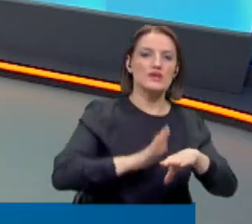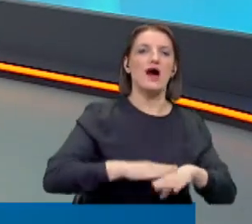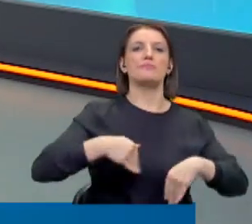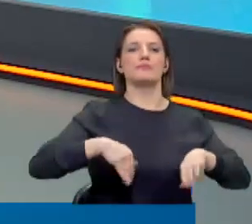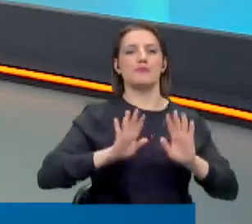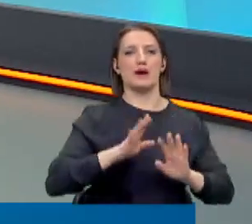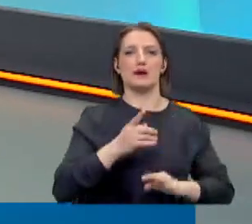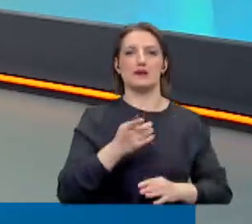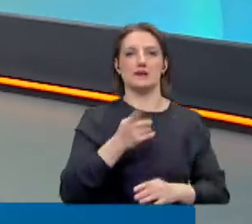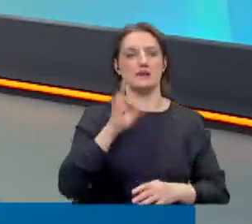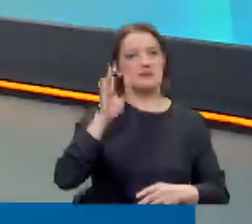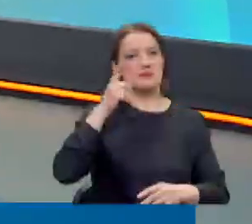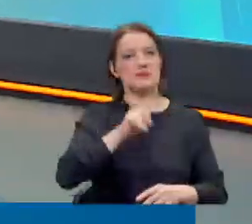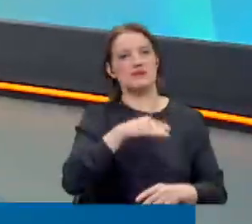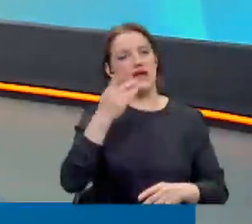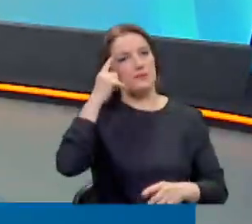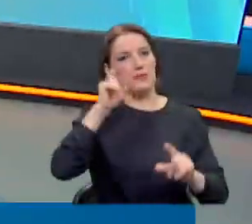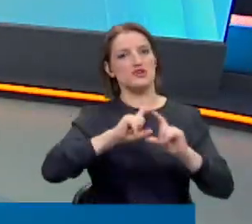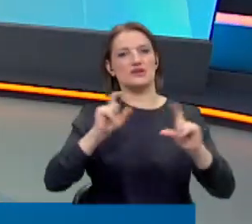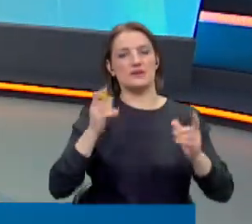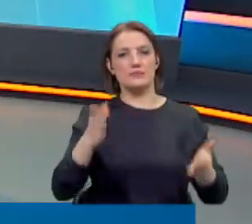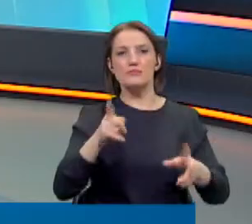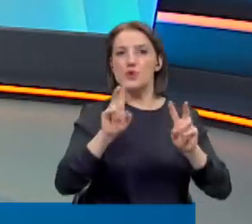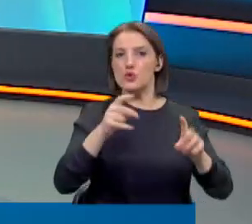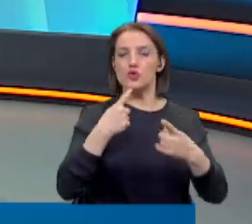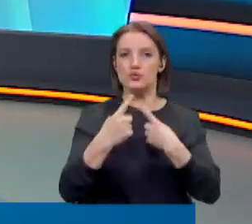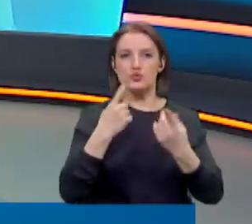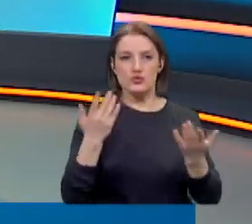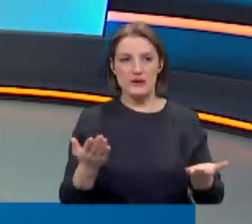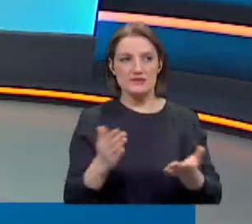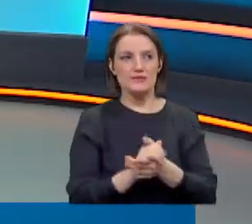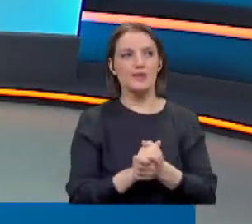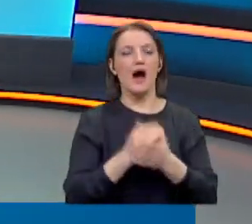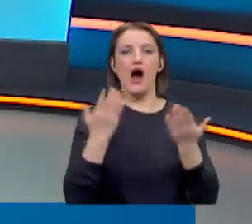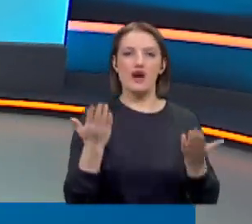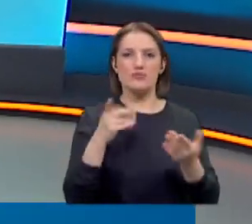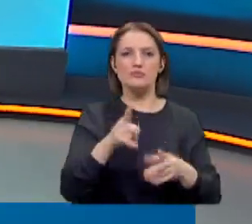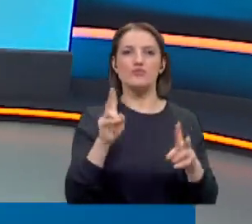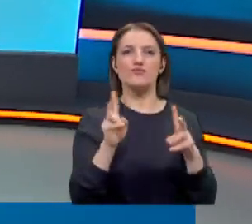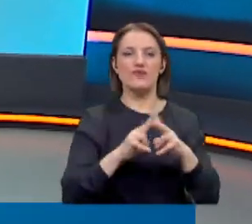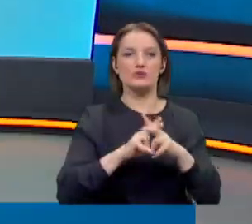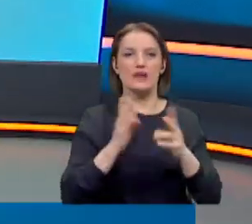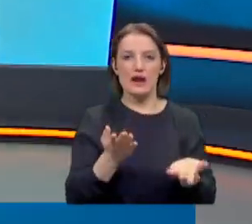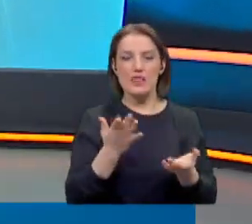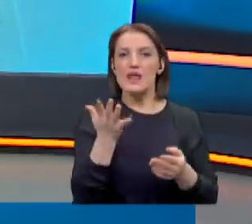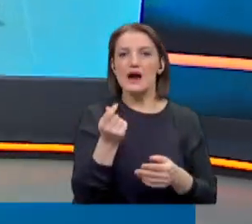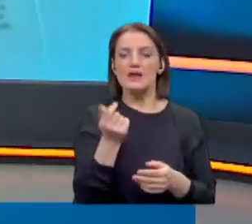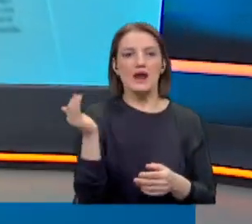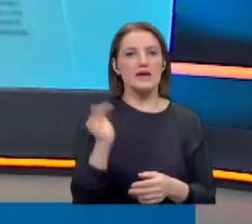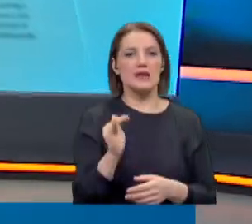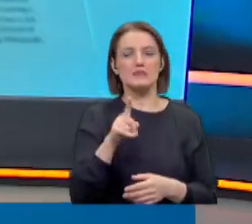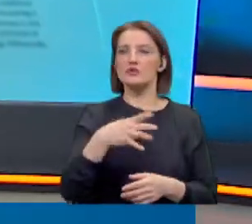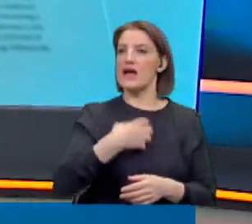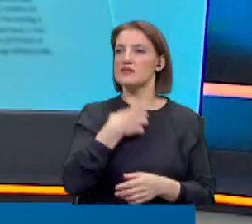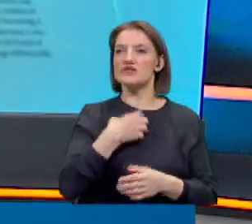de aşma bir diğer başlık. Bu meseleyi konuşacağız. Çünkü acaba bu faturalar ne kadar gelecek? Bunun